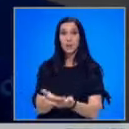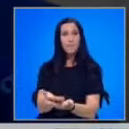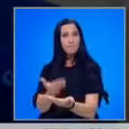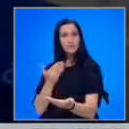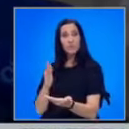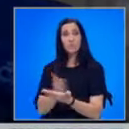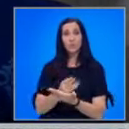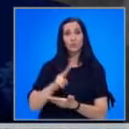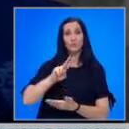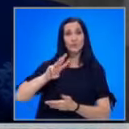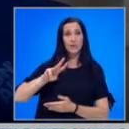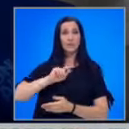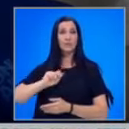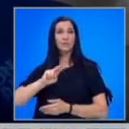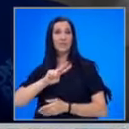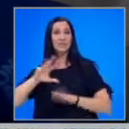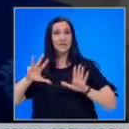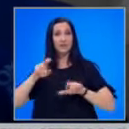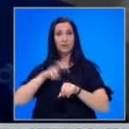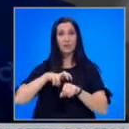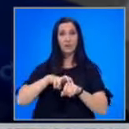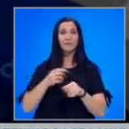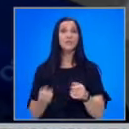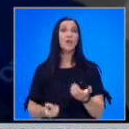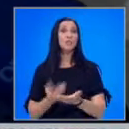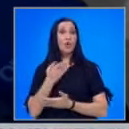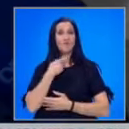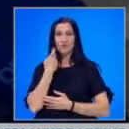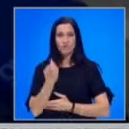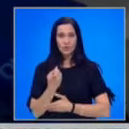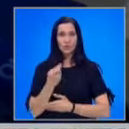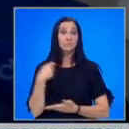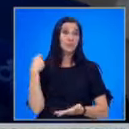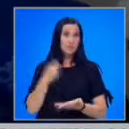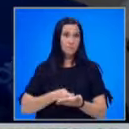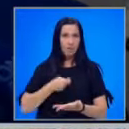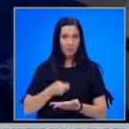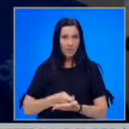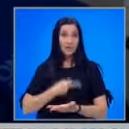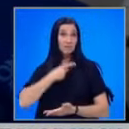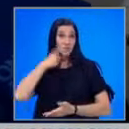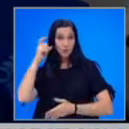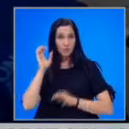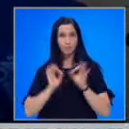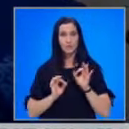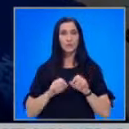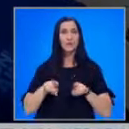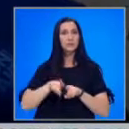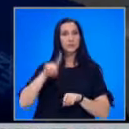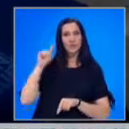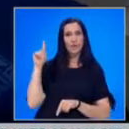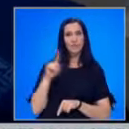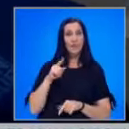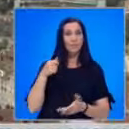между 23 и 29 декември за нова година. Са изплатени на 100% същия ден